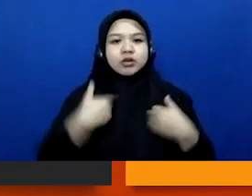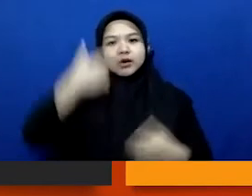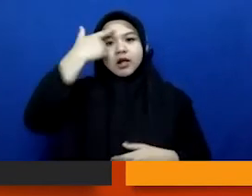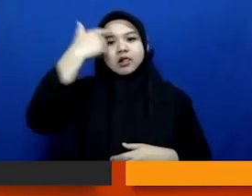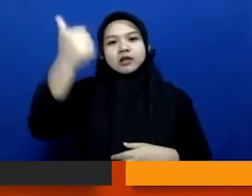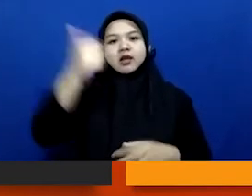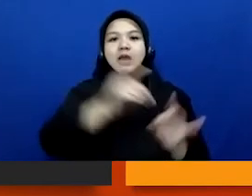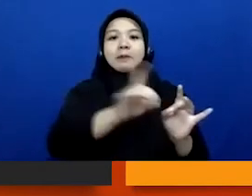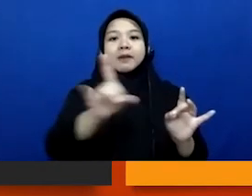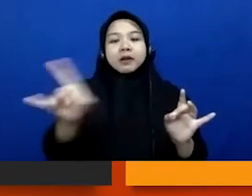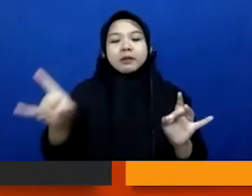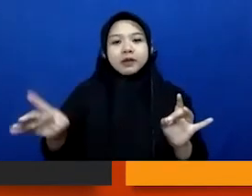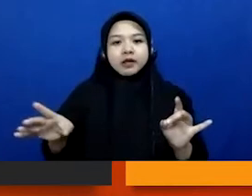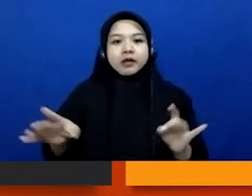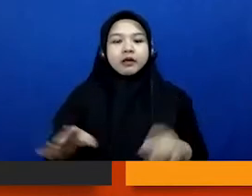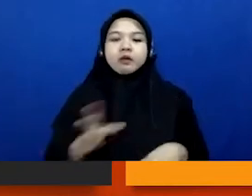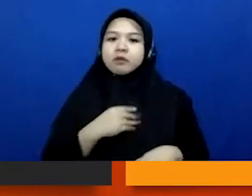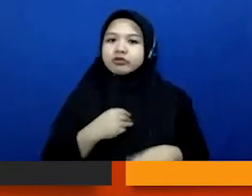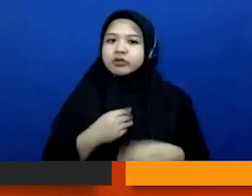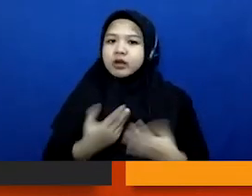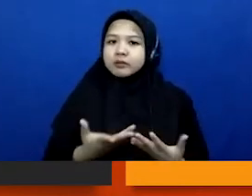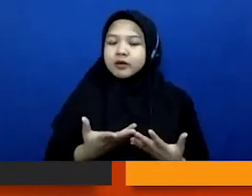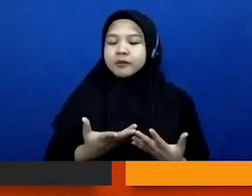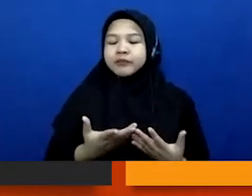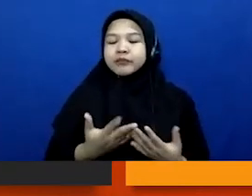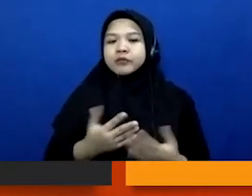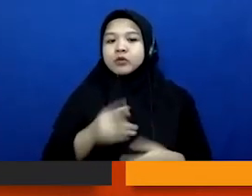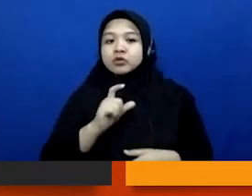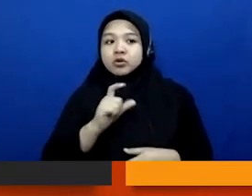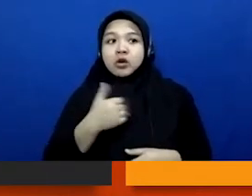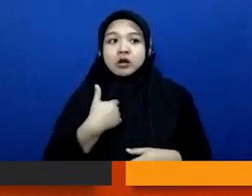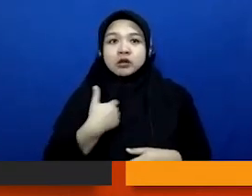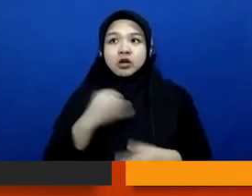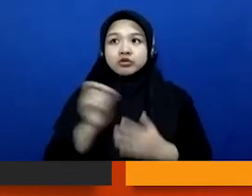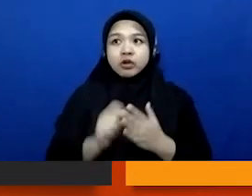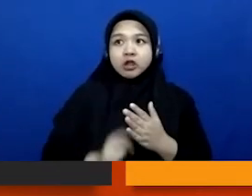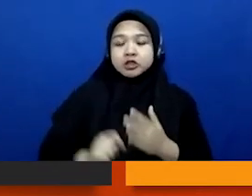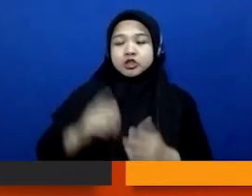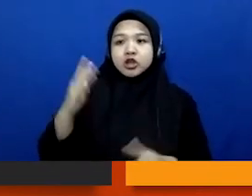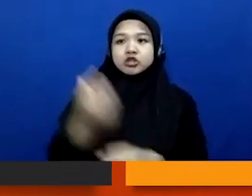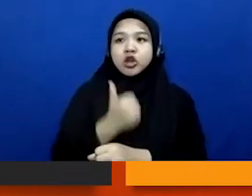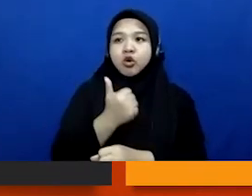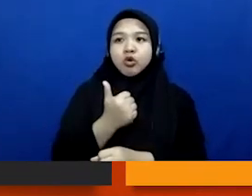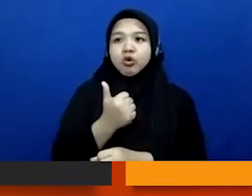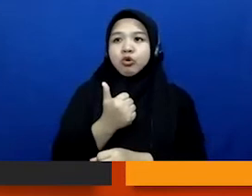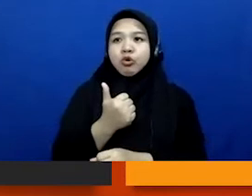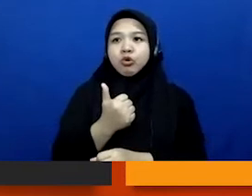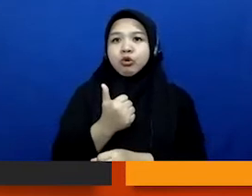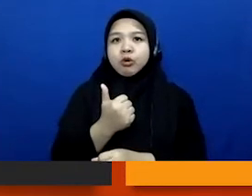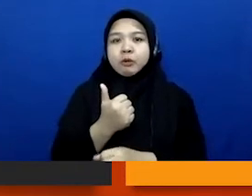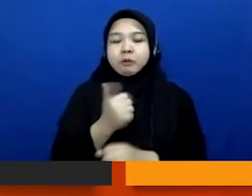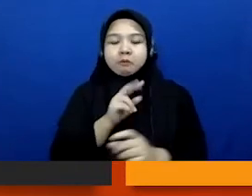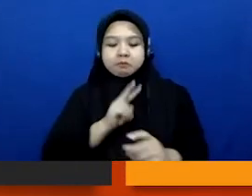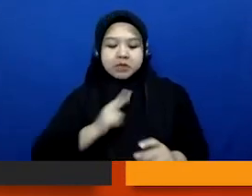yang berbeda maksudnya apa misalnya ada nih jurnalis yang dia jago menyamar